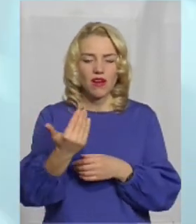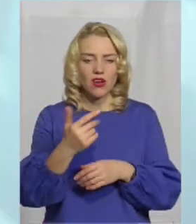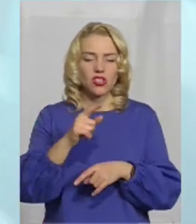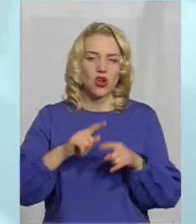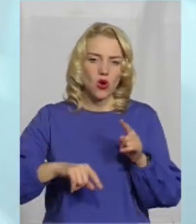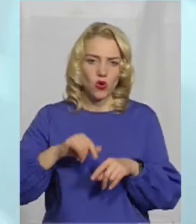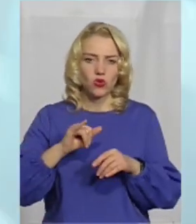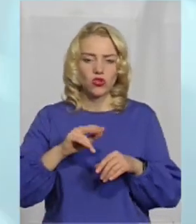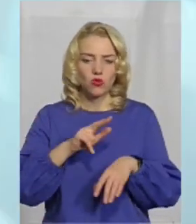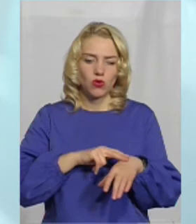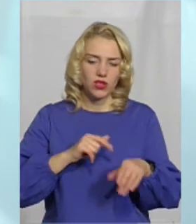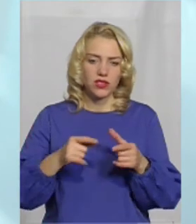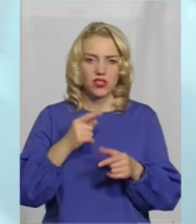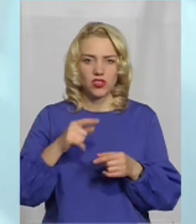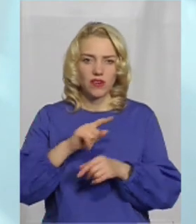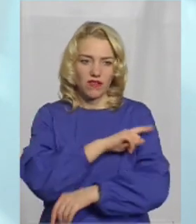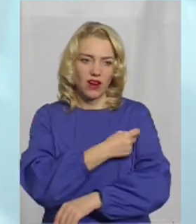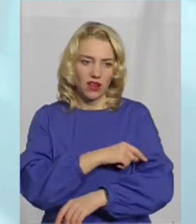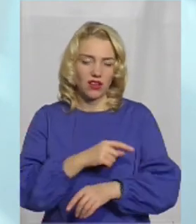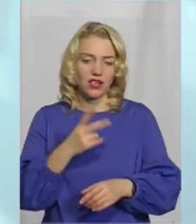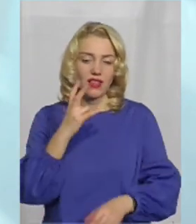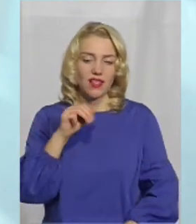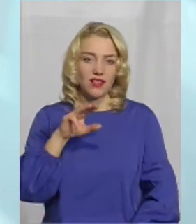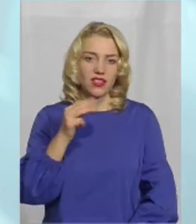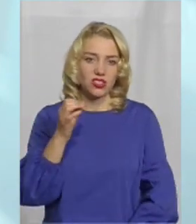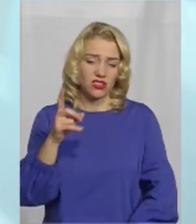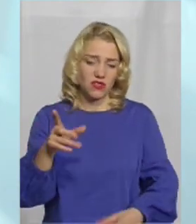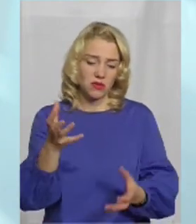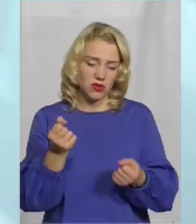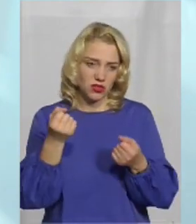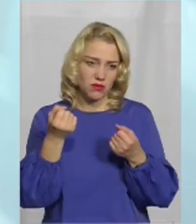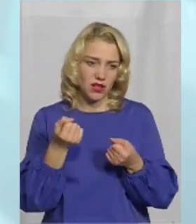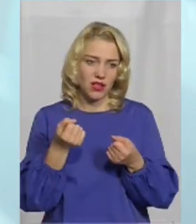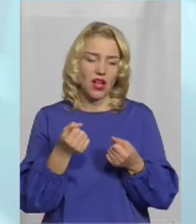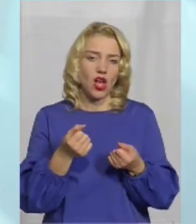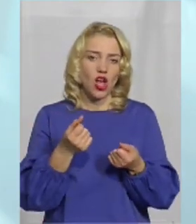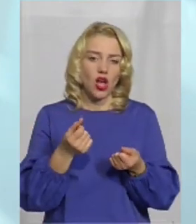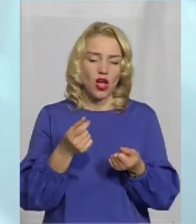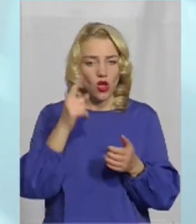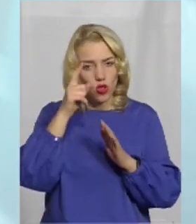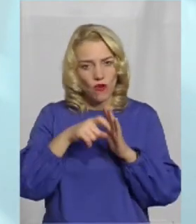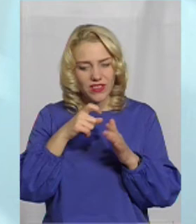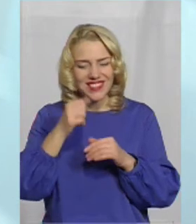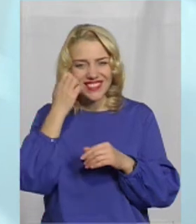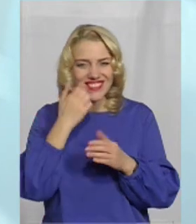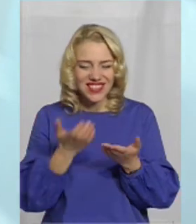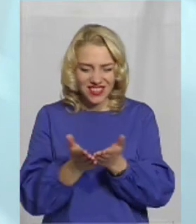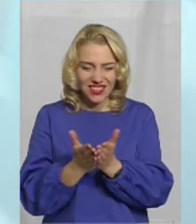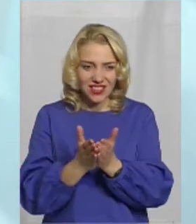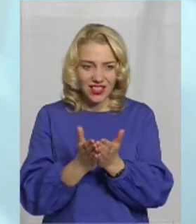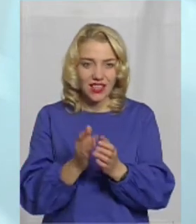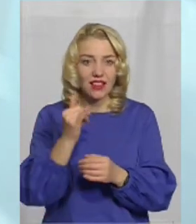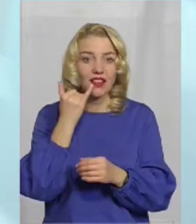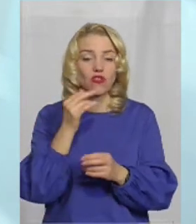не тішані, то вони просто брали довідник, ще такого старого зразка, де міські телефони, як